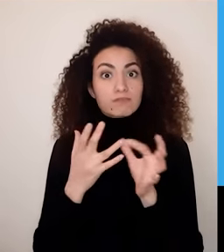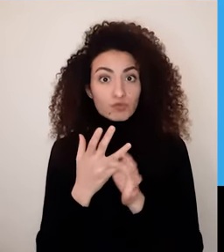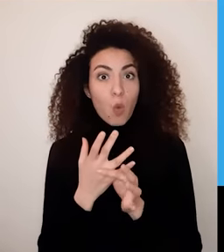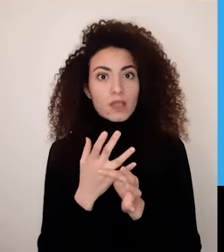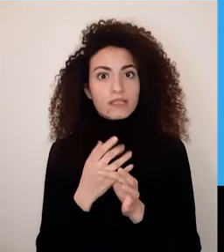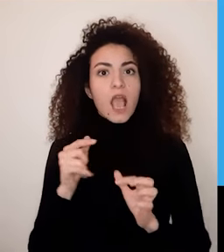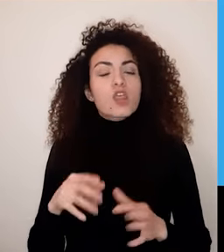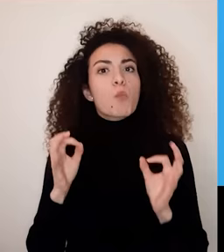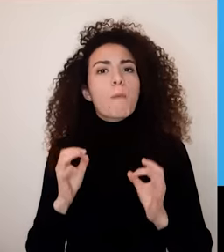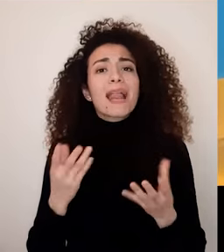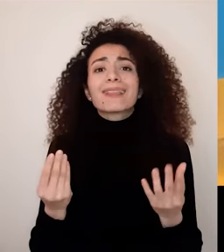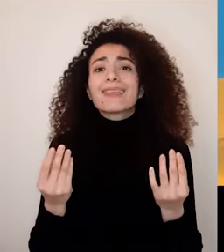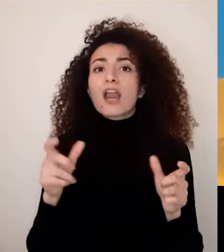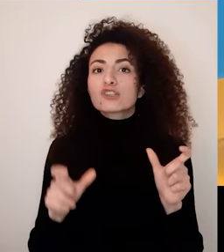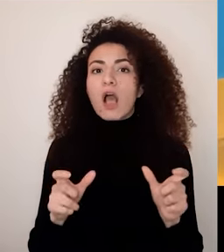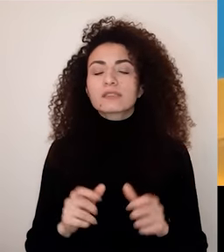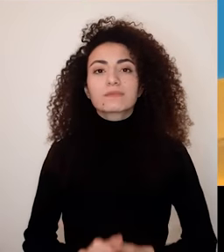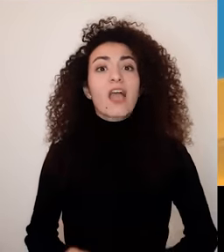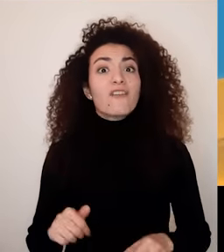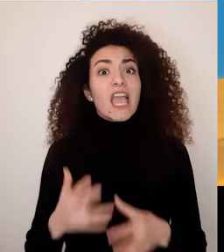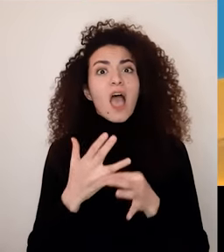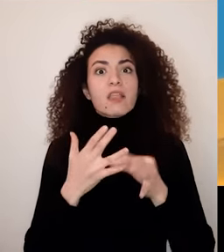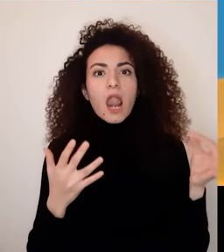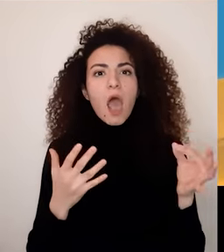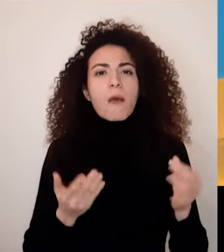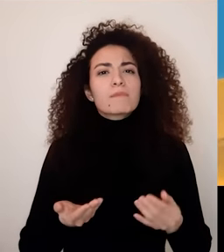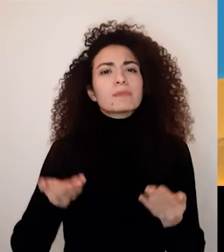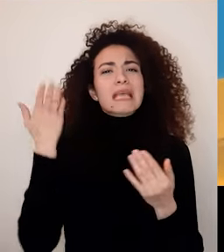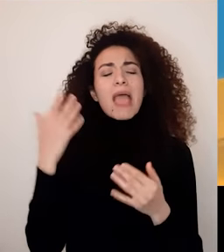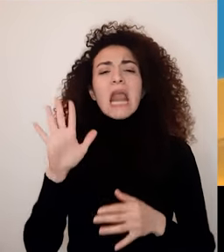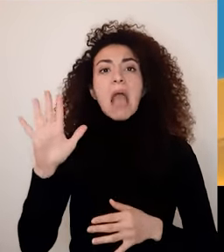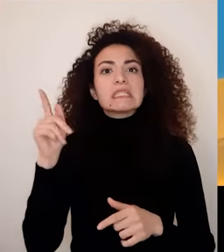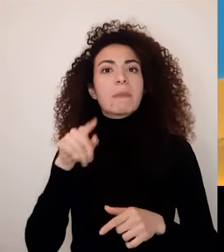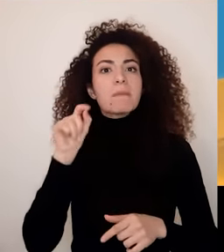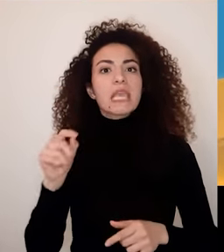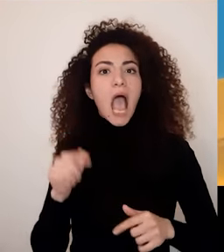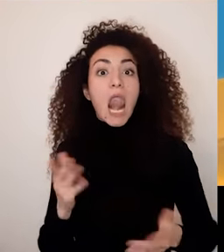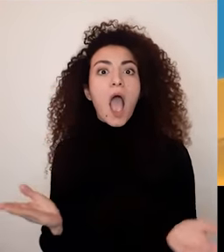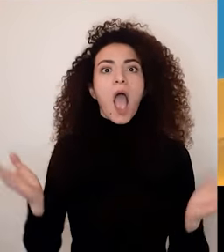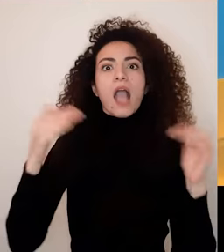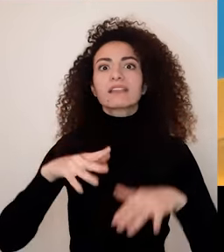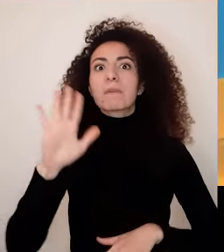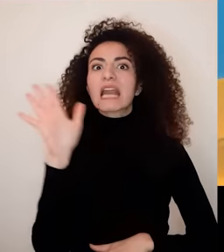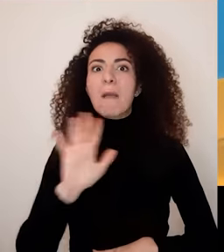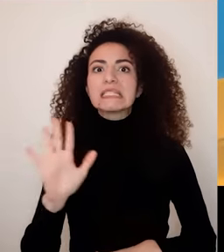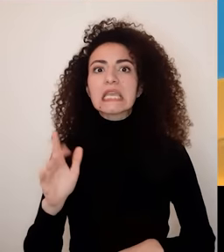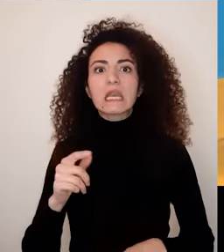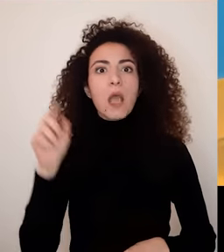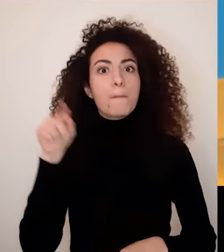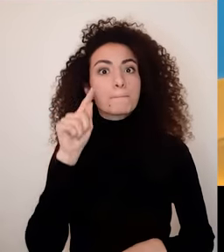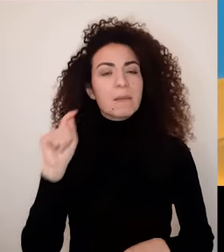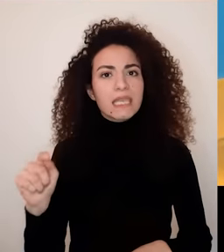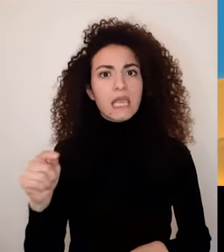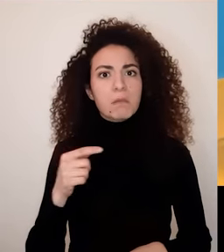الأولوية عند أغلبية الناس وعلى الرغم من ارتفاع نسبة الطلاع من 5% من القرن التاسع عشر إلى ما يفوق